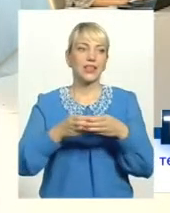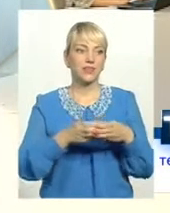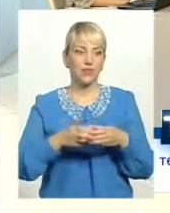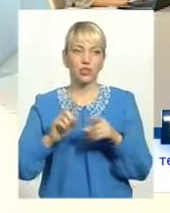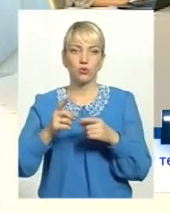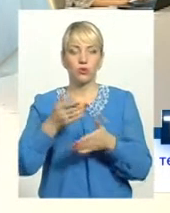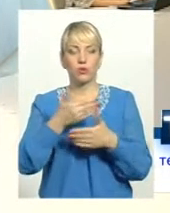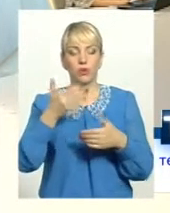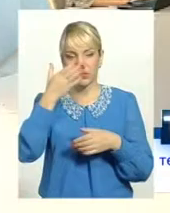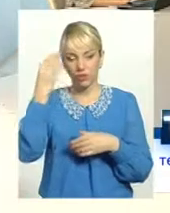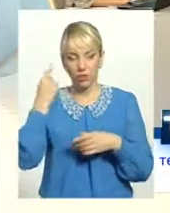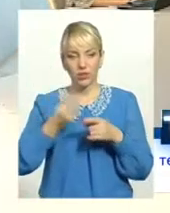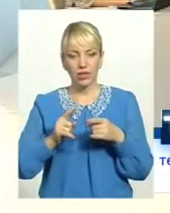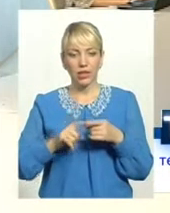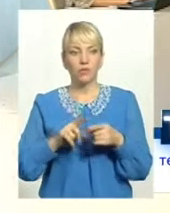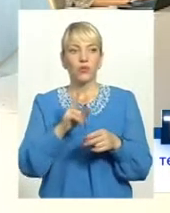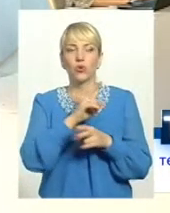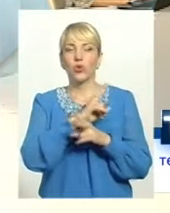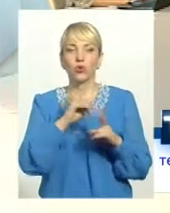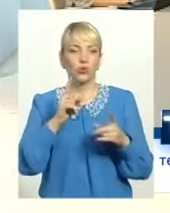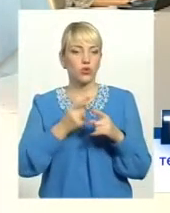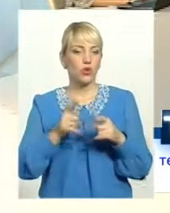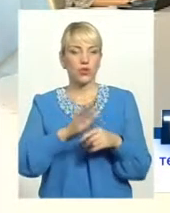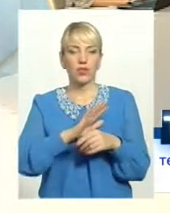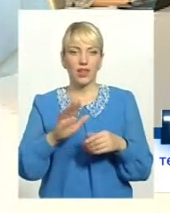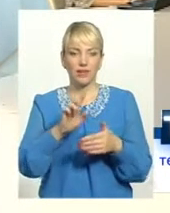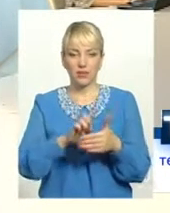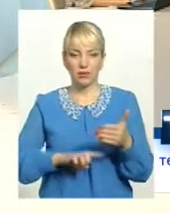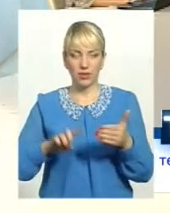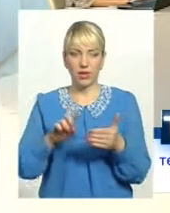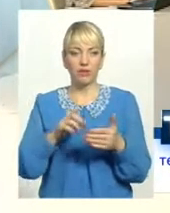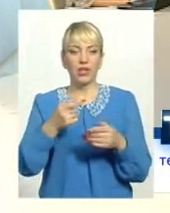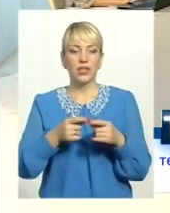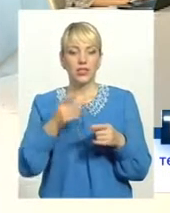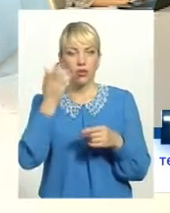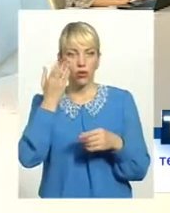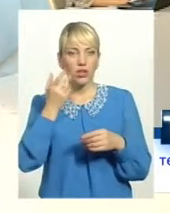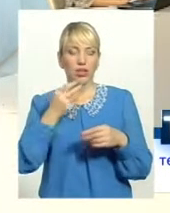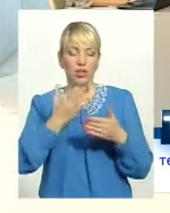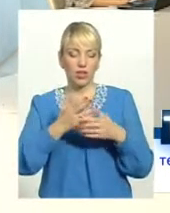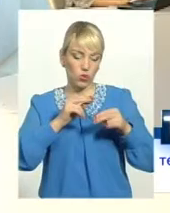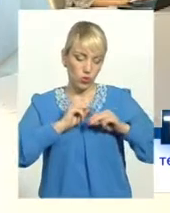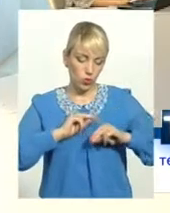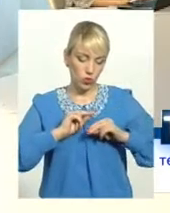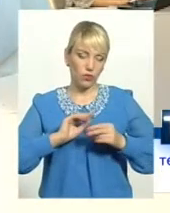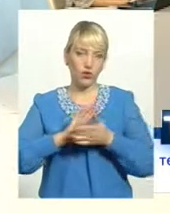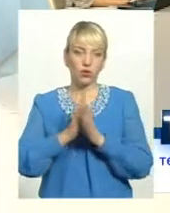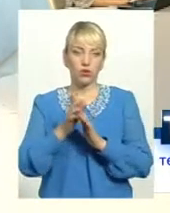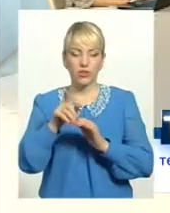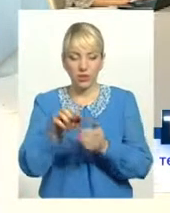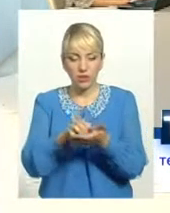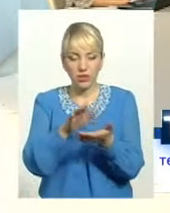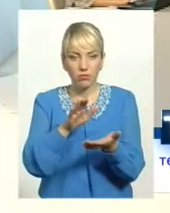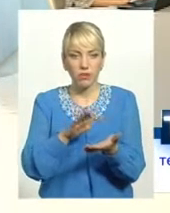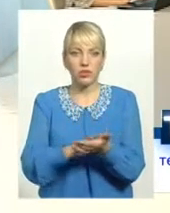забули це, але ніхто цієї норми не відміняв. Ніхто. При укладанні колективного договору закладається заробітна плата для